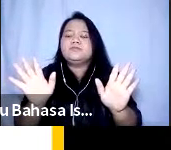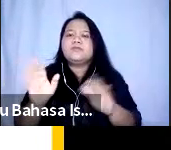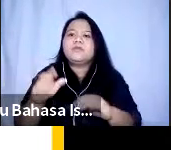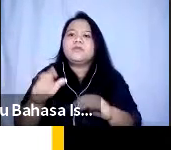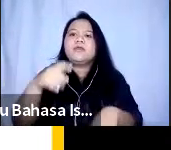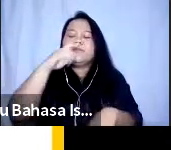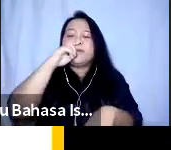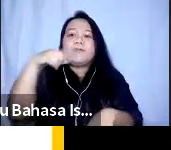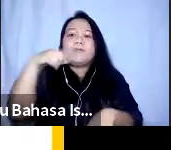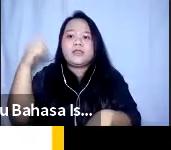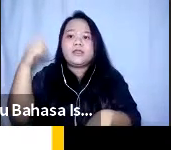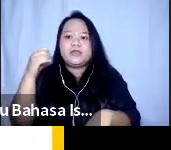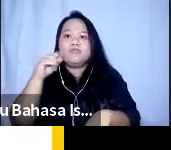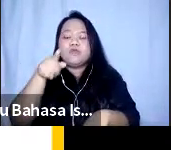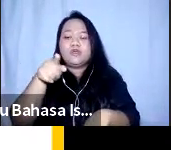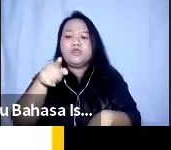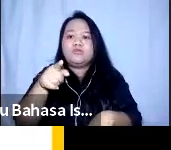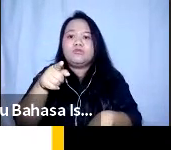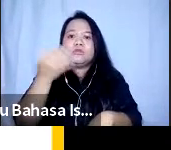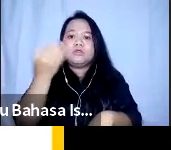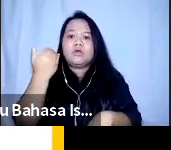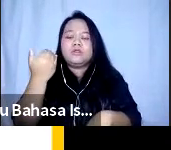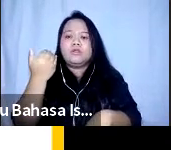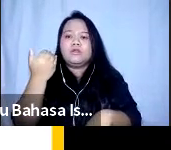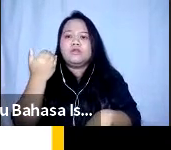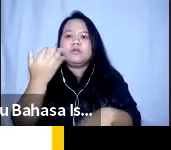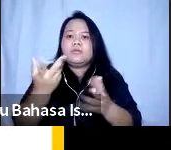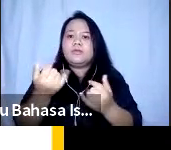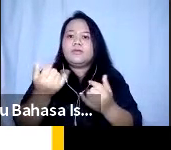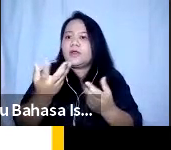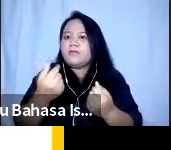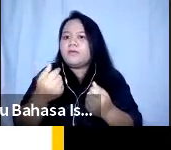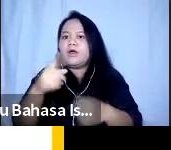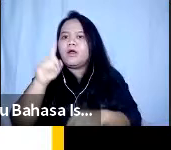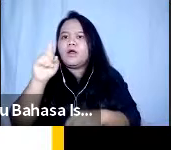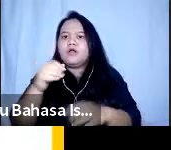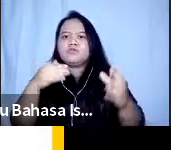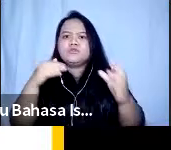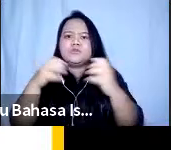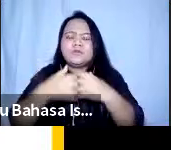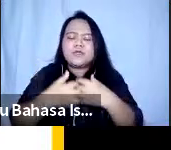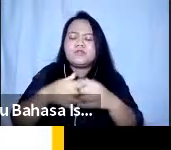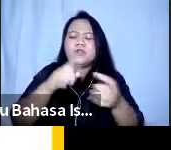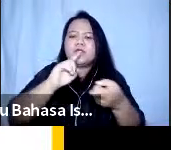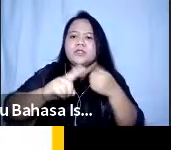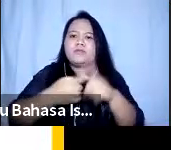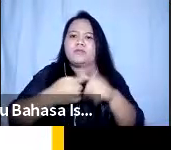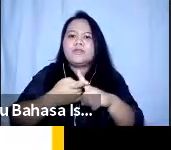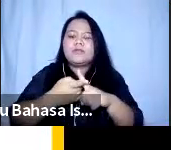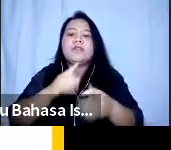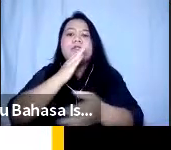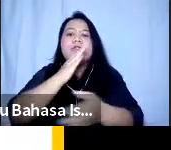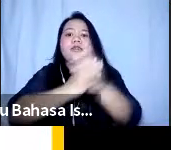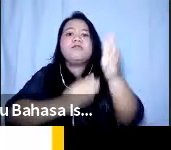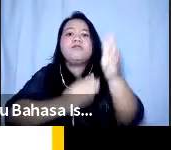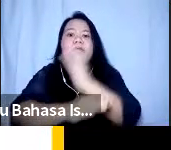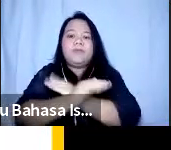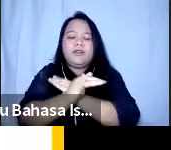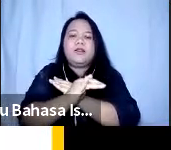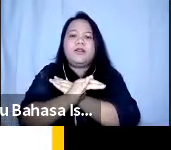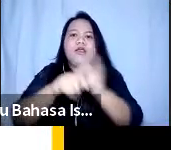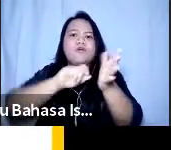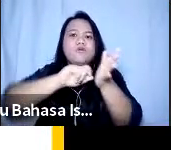itu tadi beberapa bagaimana harus berinteraksi dengan teman-teman difabel tapi bahwa